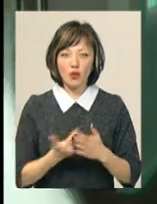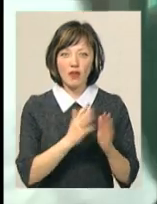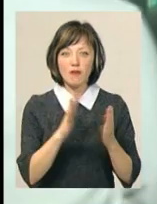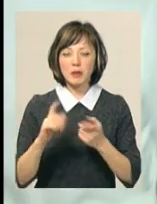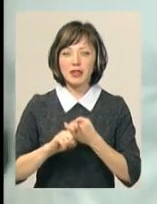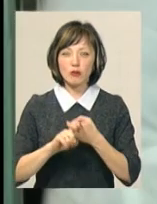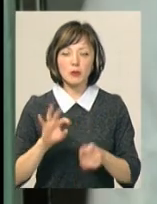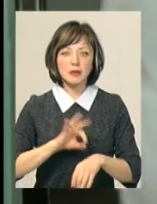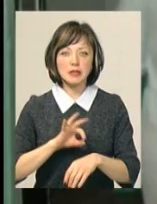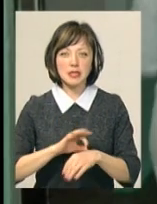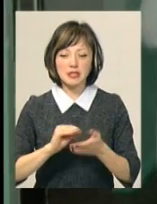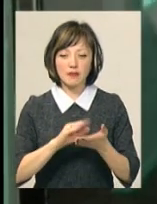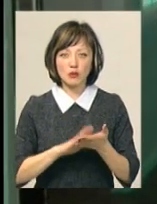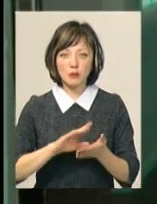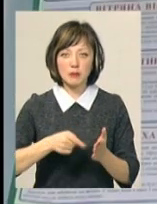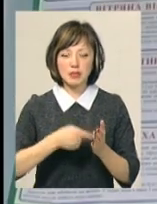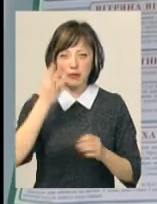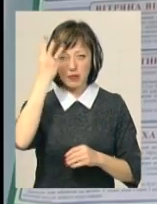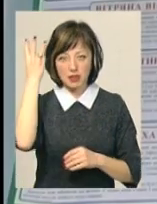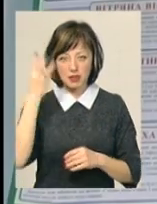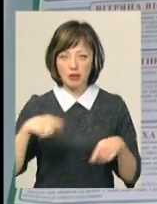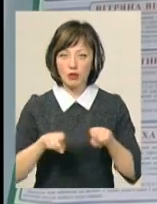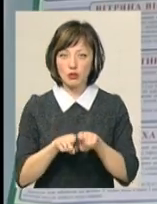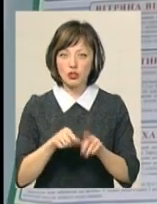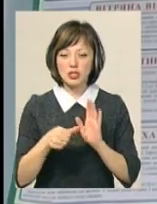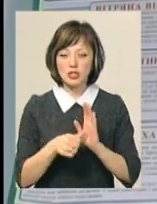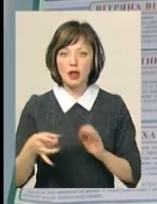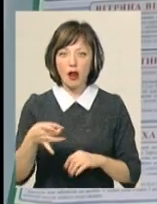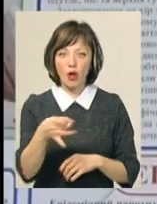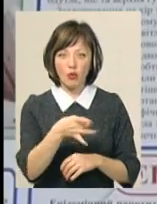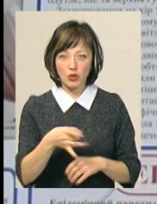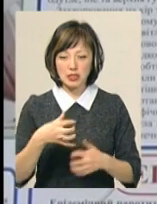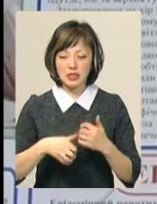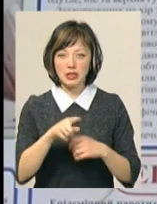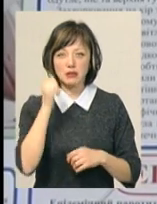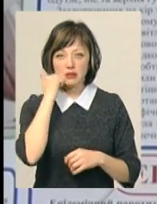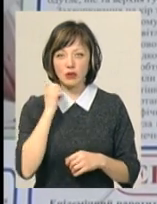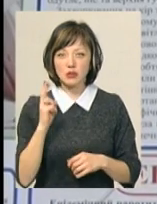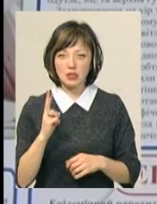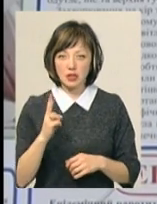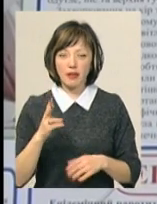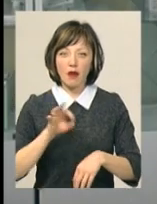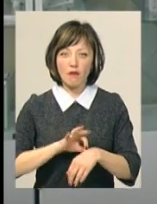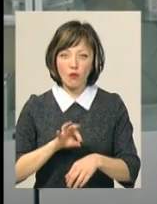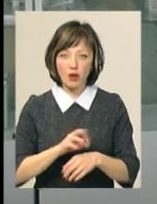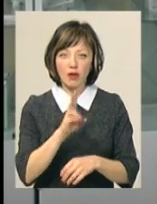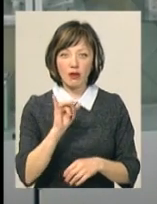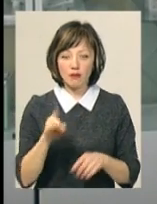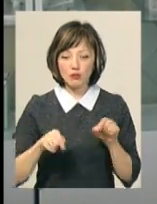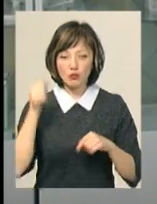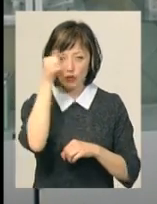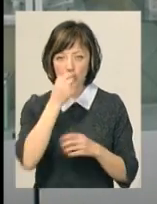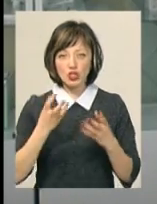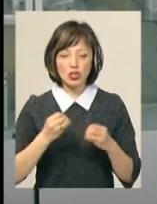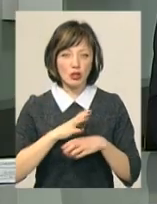випадки інфекційної недуги зафіксовані у місті Хмельницькому, а також у шести районах. Серед них Старокостянтинівських, де хворих на кір в цьому році